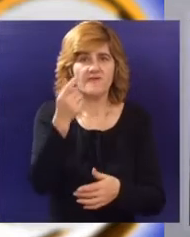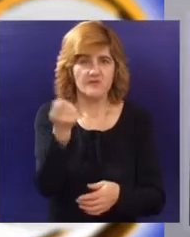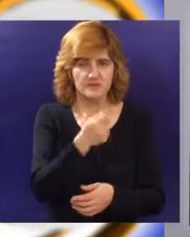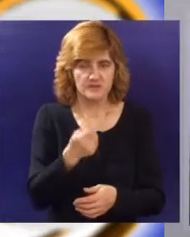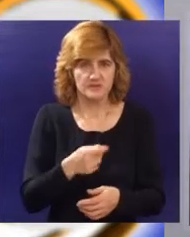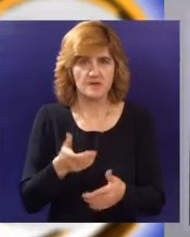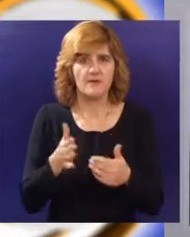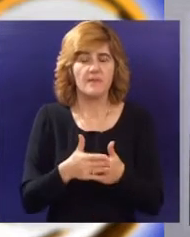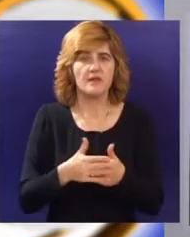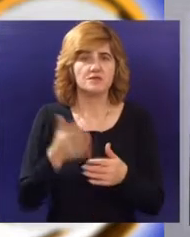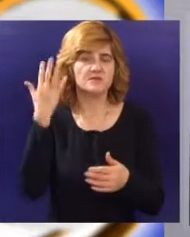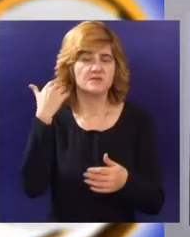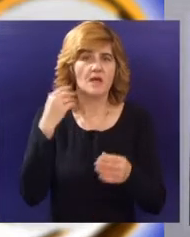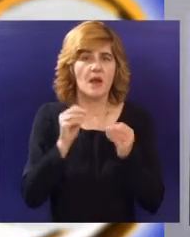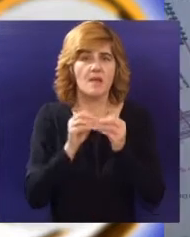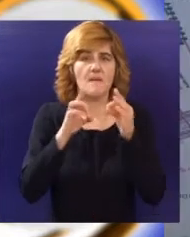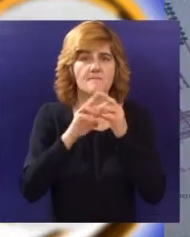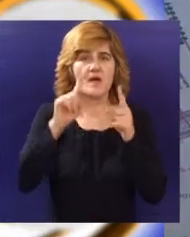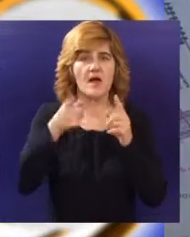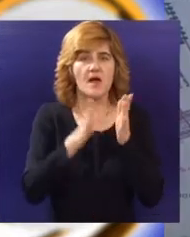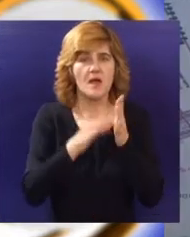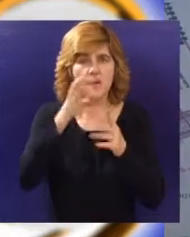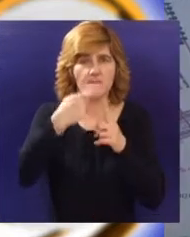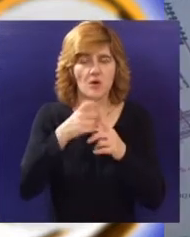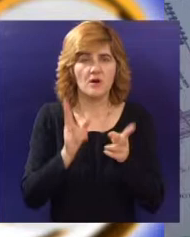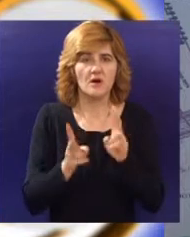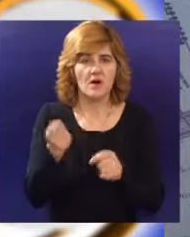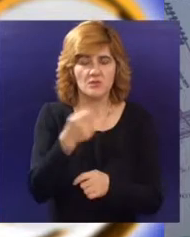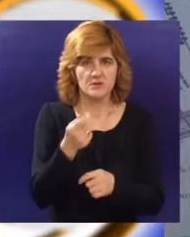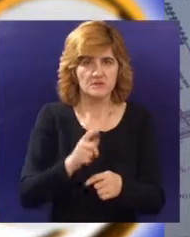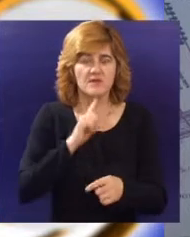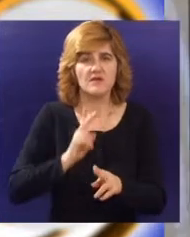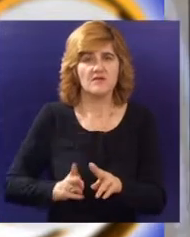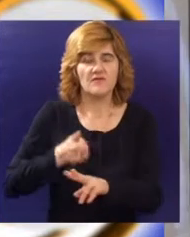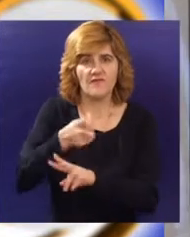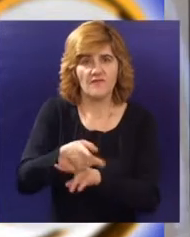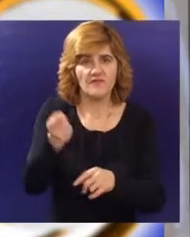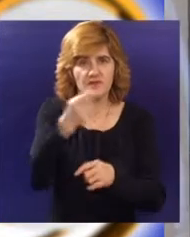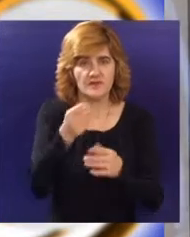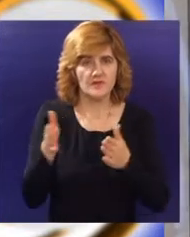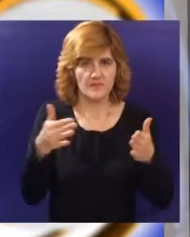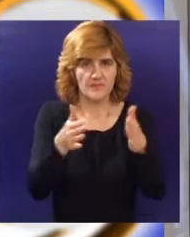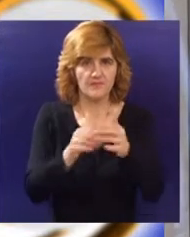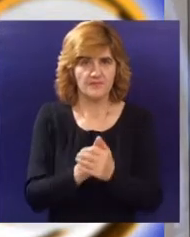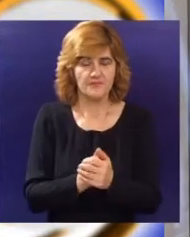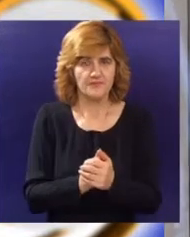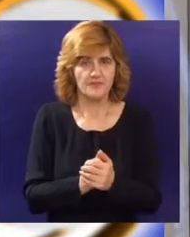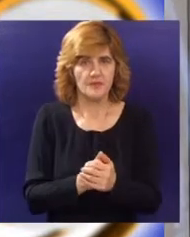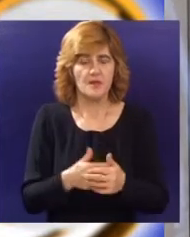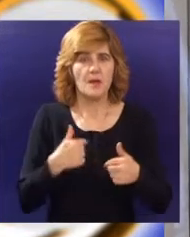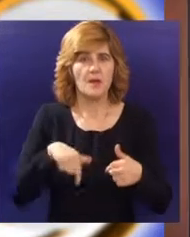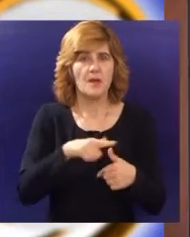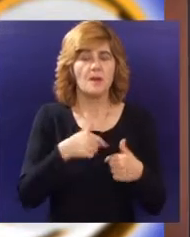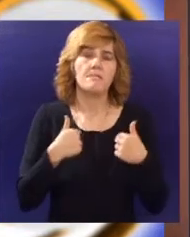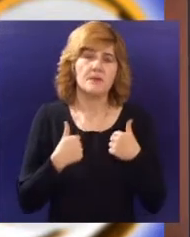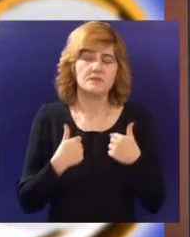regulacije za naselje Bajmok i plan detaljne regulacije za majšansku petlju za koju je i dobijena nagrada. Tako da smo